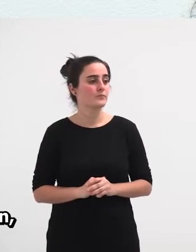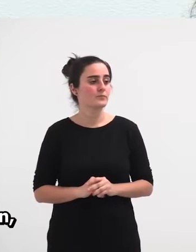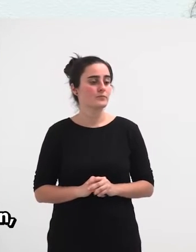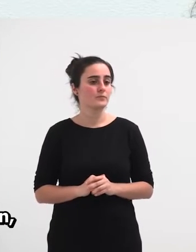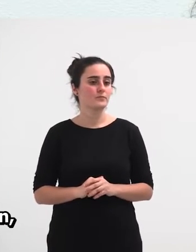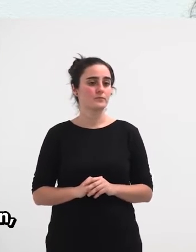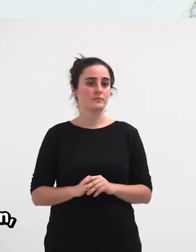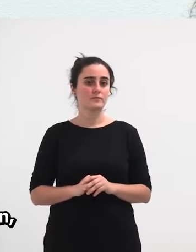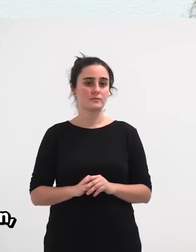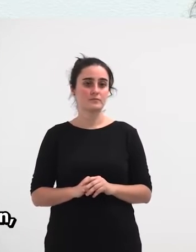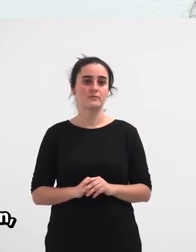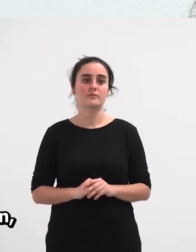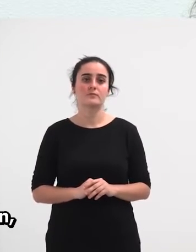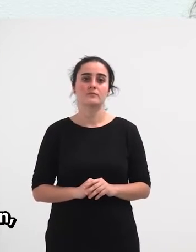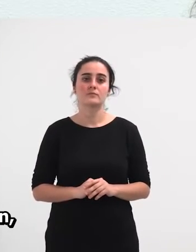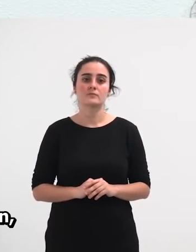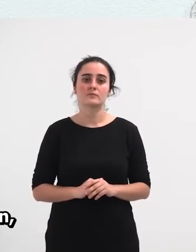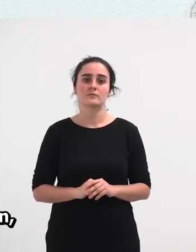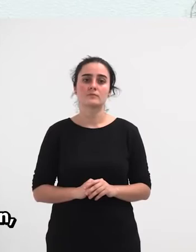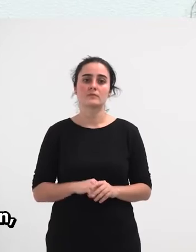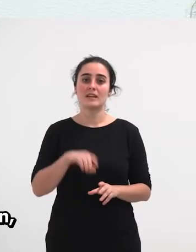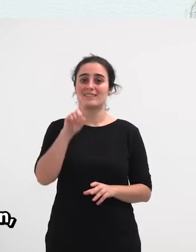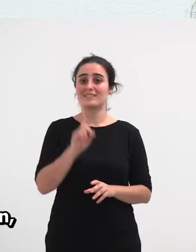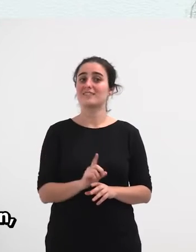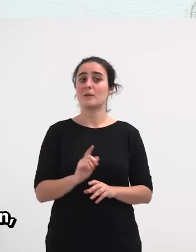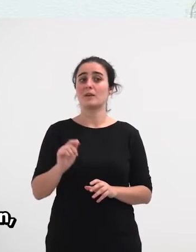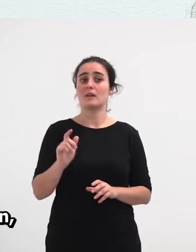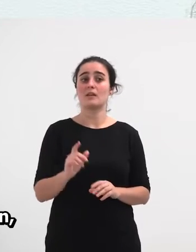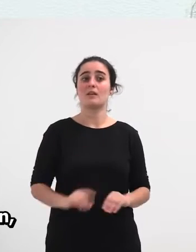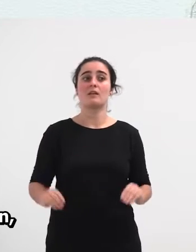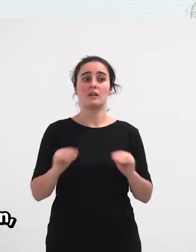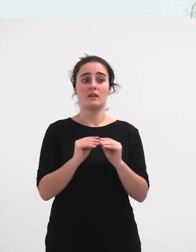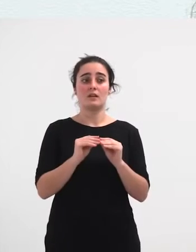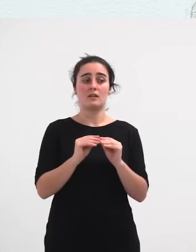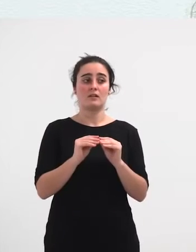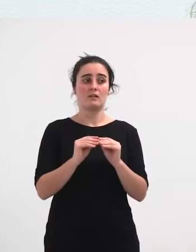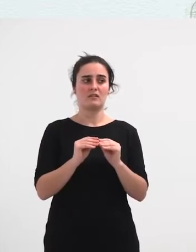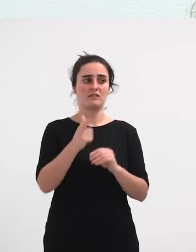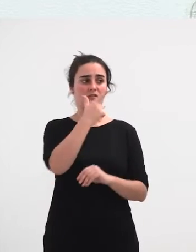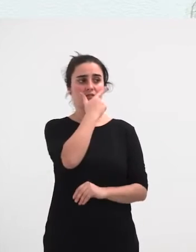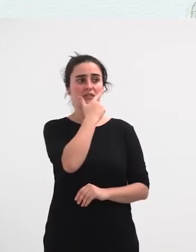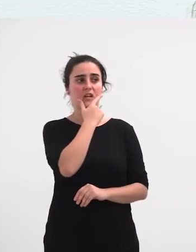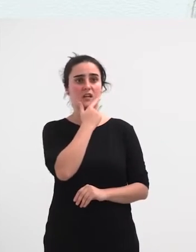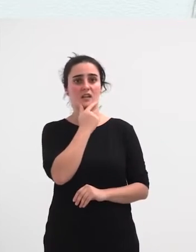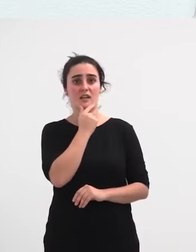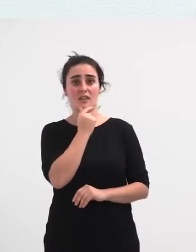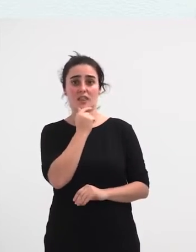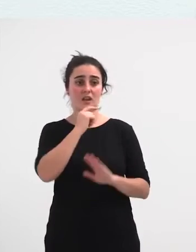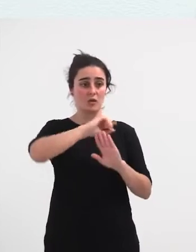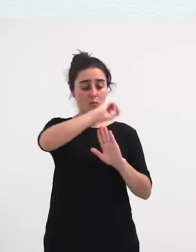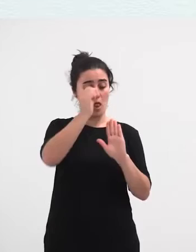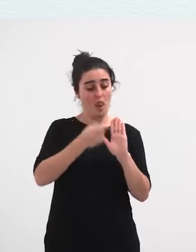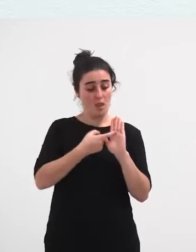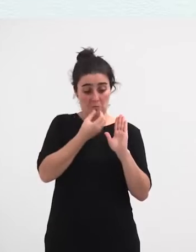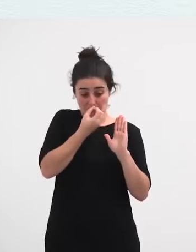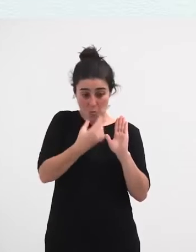Eta zer gaitik, da, hain erraza, aldiberean, lege bateukitzea, lege ustez hon bateukitzea,